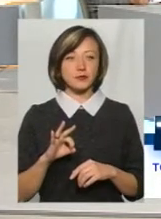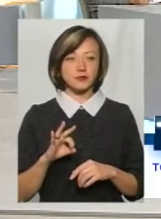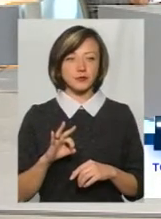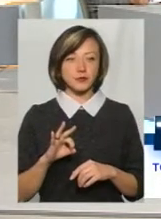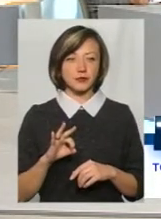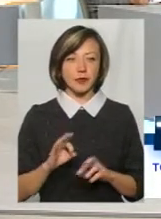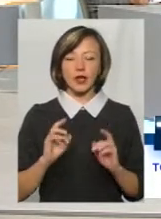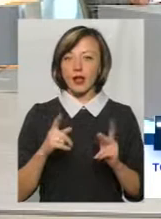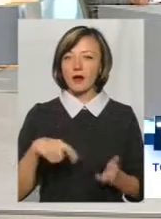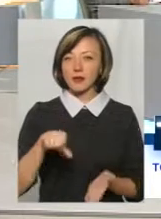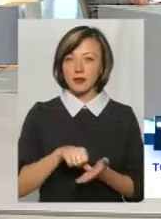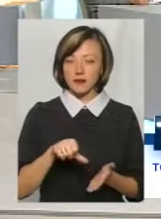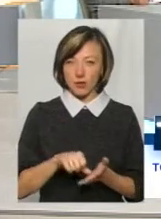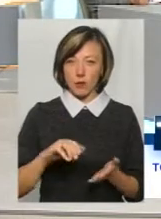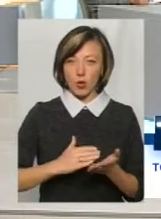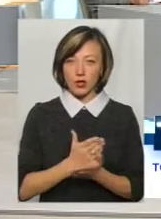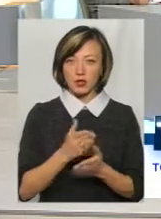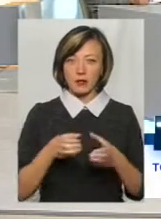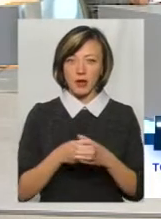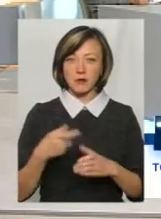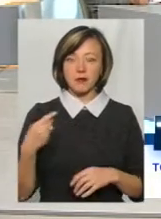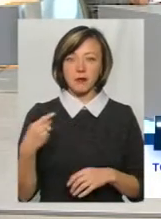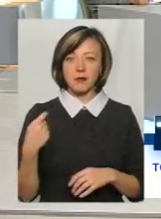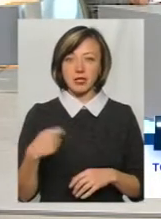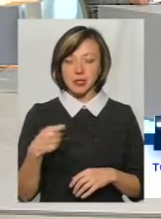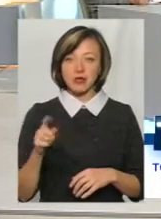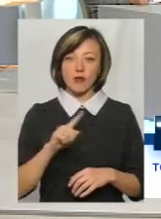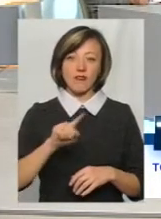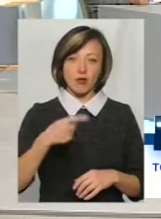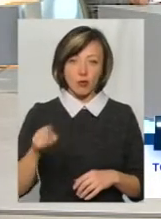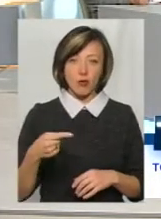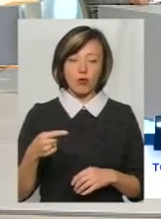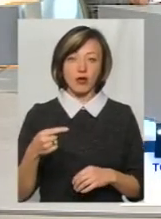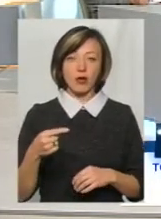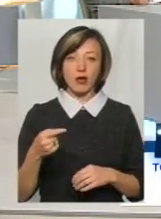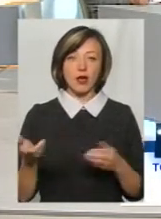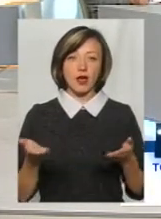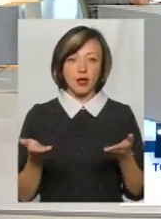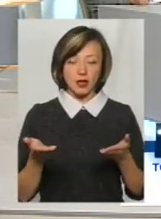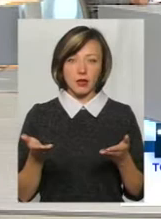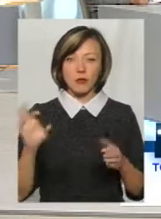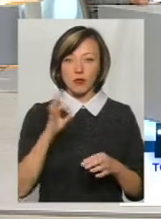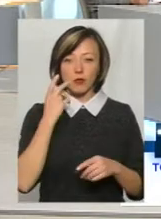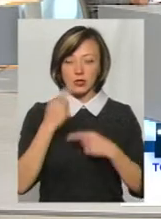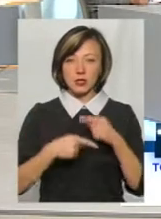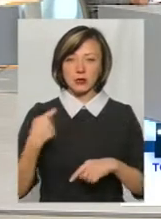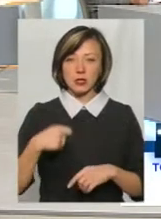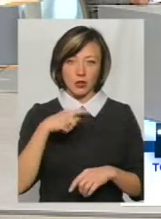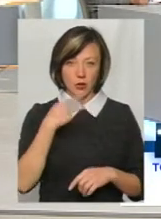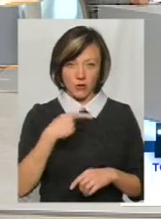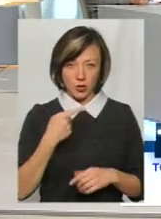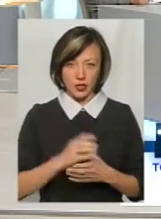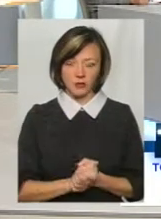політичної партії президента, з тим, що вимоги... Ну, та й вимоги ті, про які постійно президент говорить.